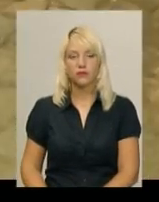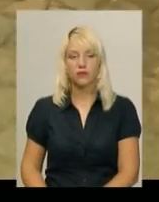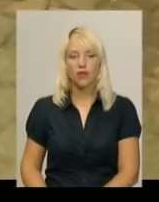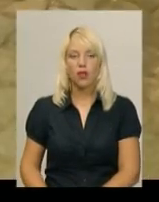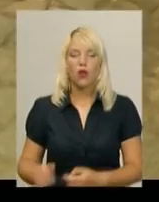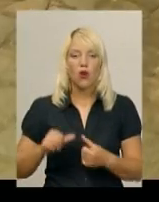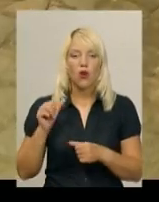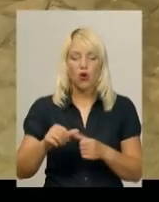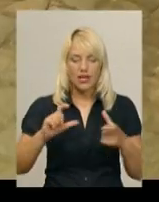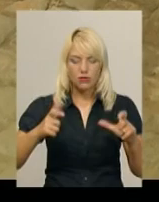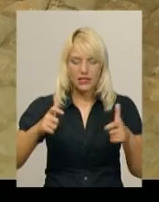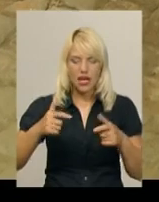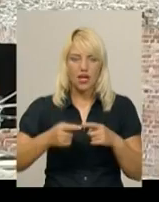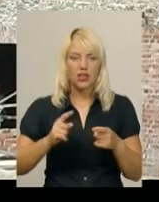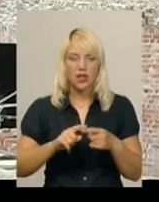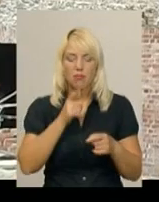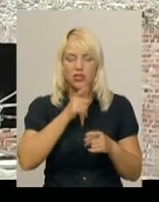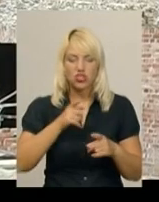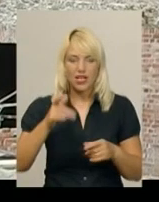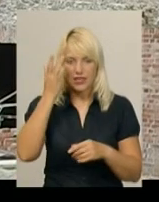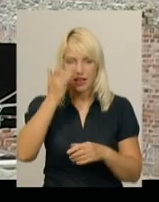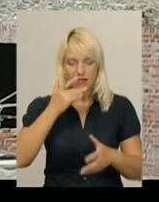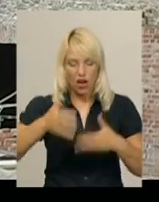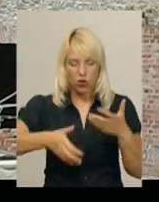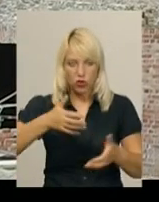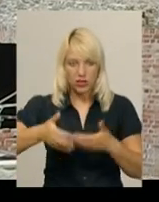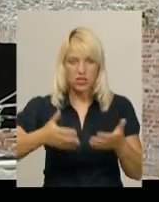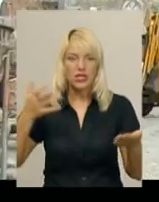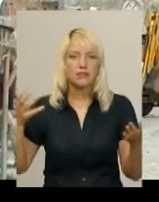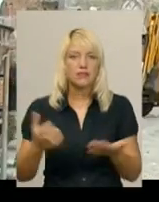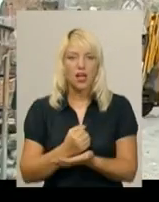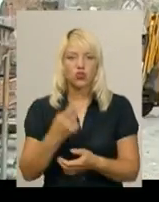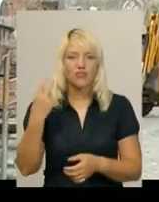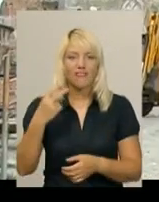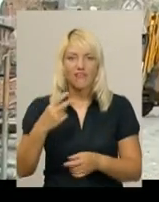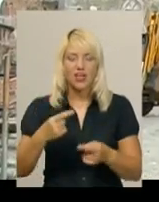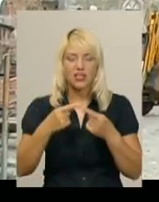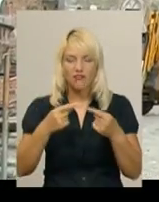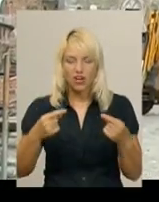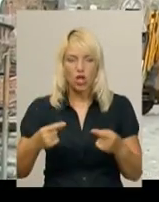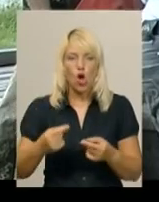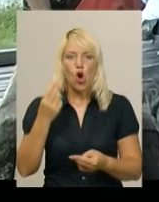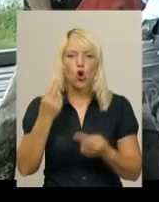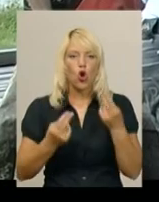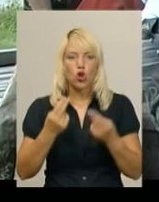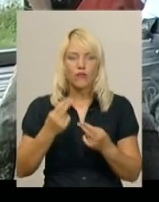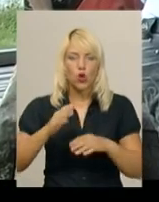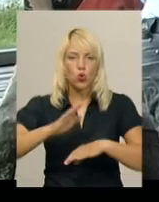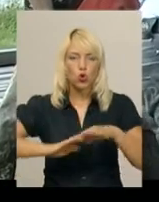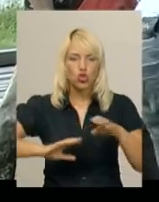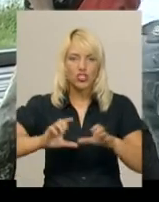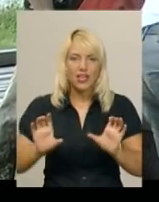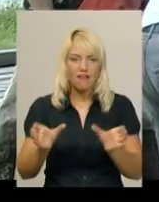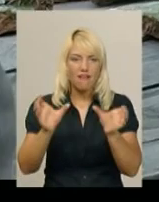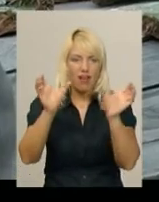Окрім цегли, у палаці Синявських під час літніх археологічних розкопок знайдено 20 фрагментів кольорового пішного кахелю із символікою